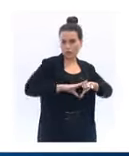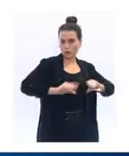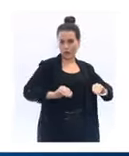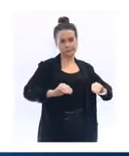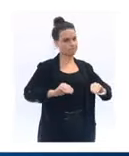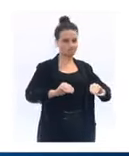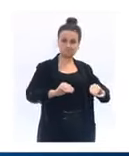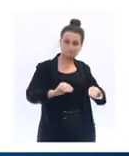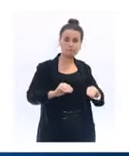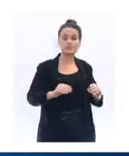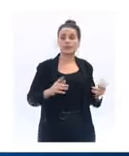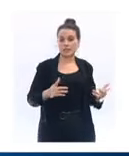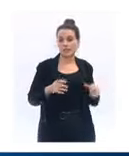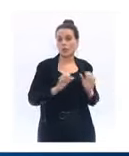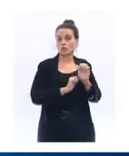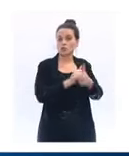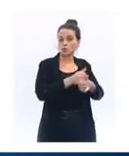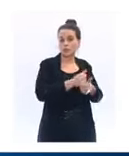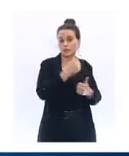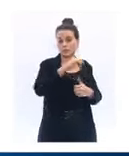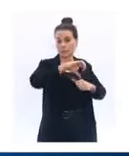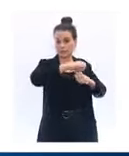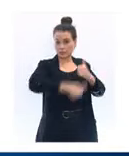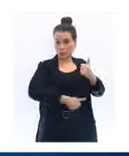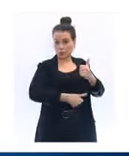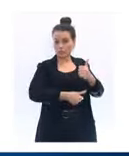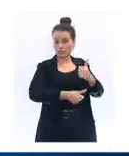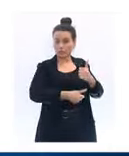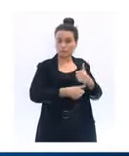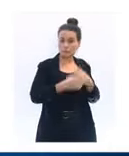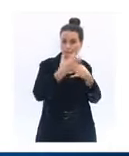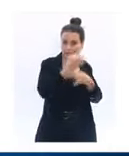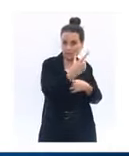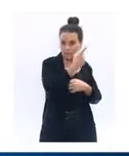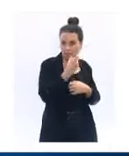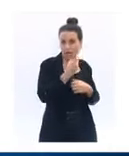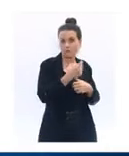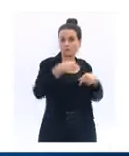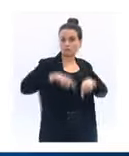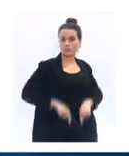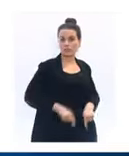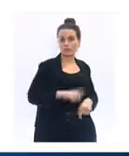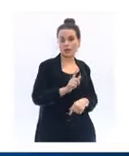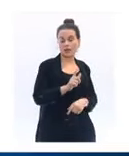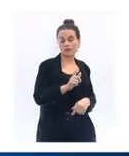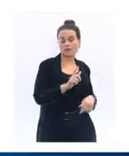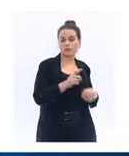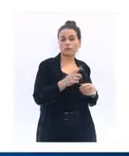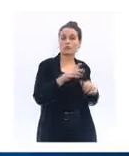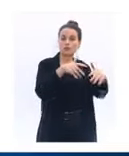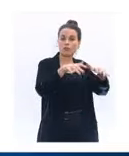en fonction d'ailleurs d'une typologie établie par le ministère de la fonction publique. Cette typologie sera rendue publique demain.